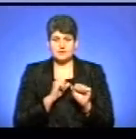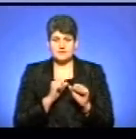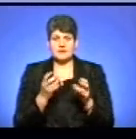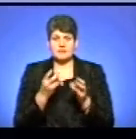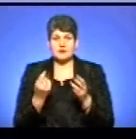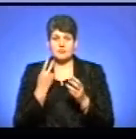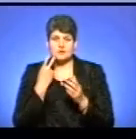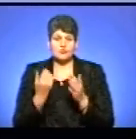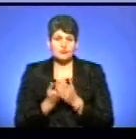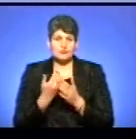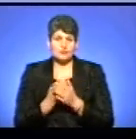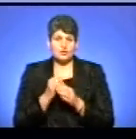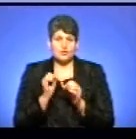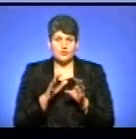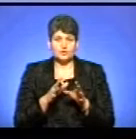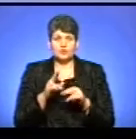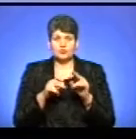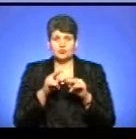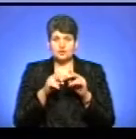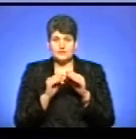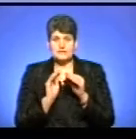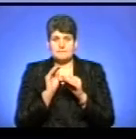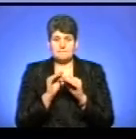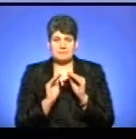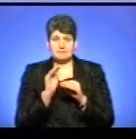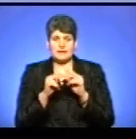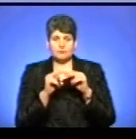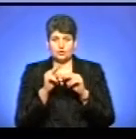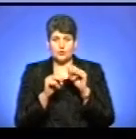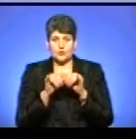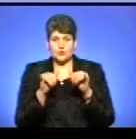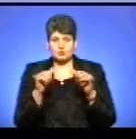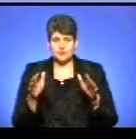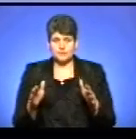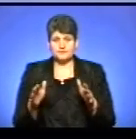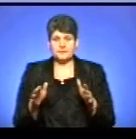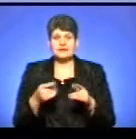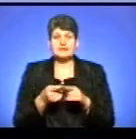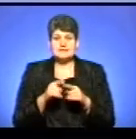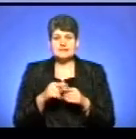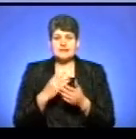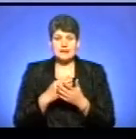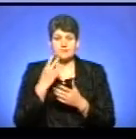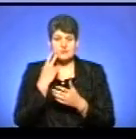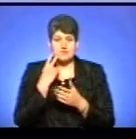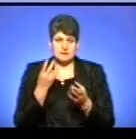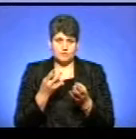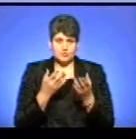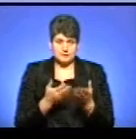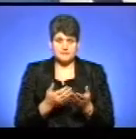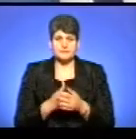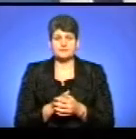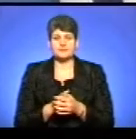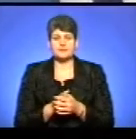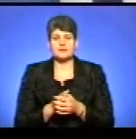поновлюються. Вони постійно добудовуються, підбудовуються, розбудовуються. Тобто, це є постійна потреба в цьому, практично.